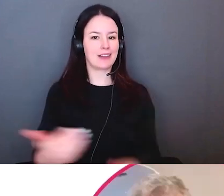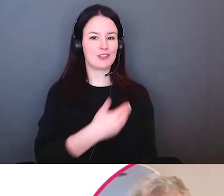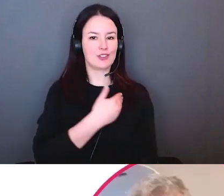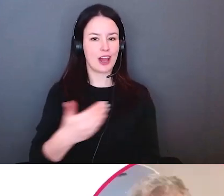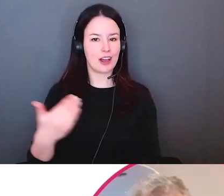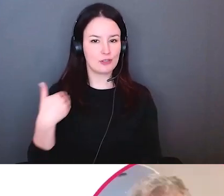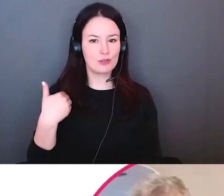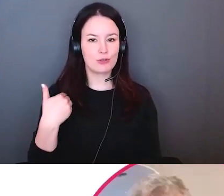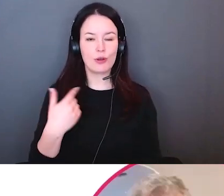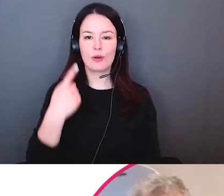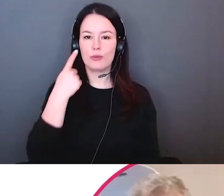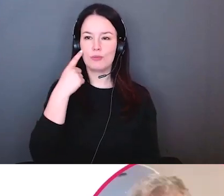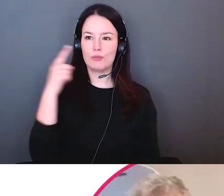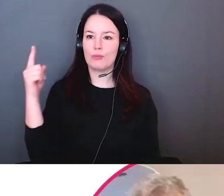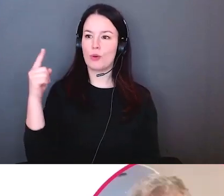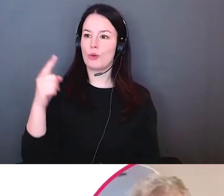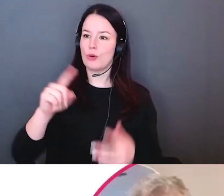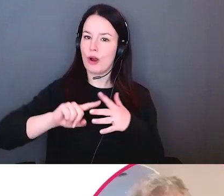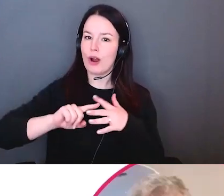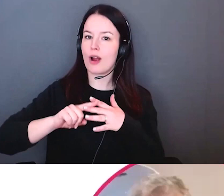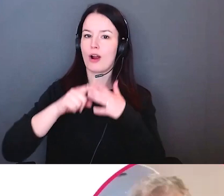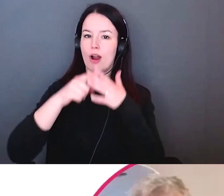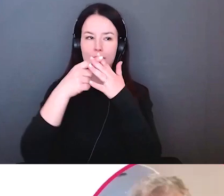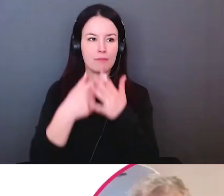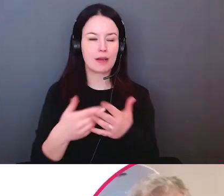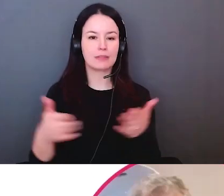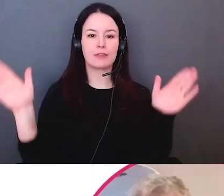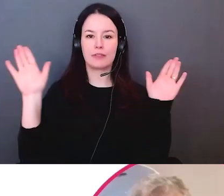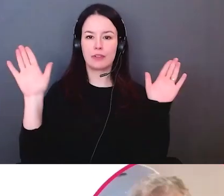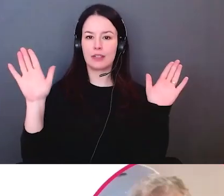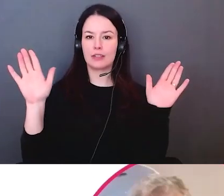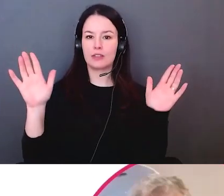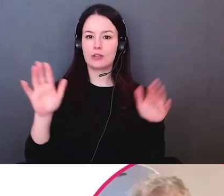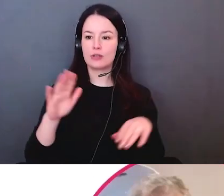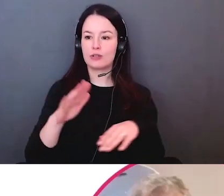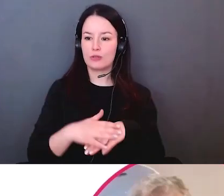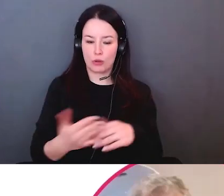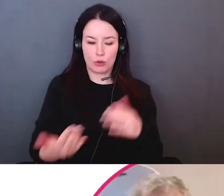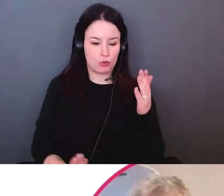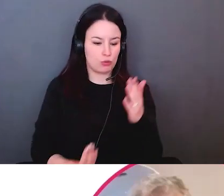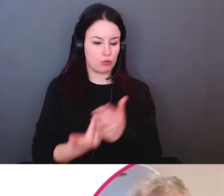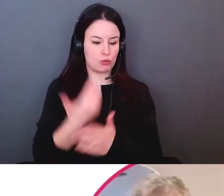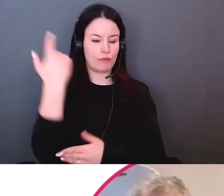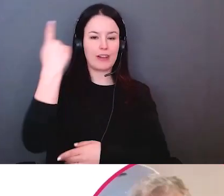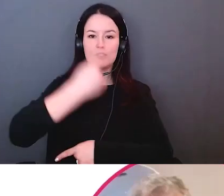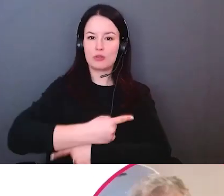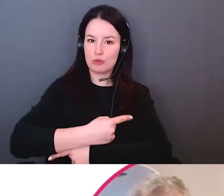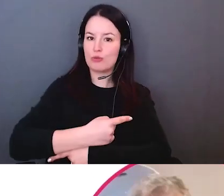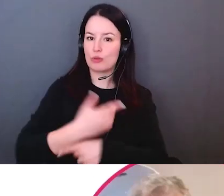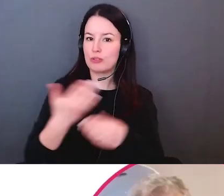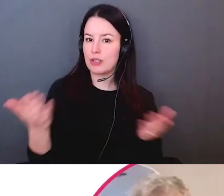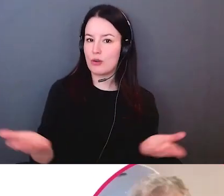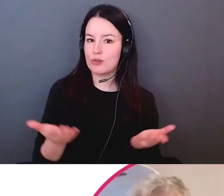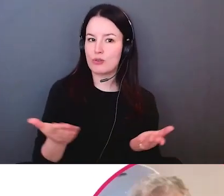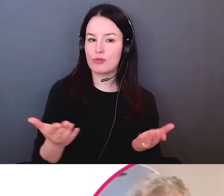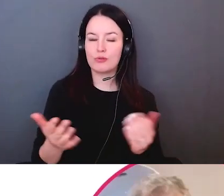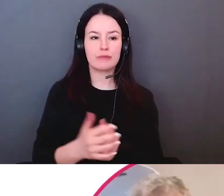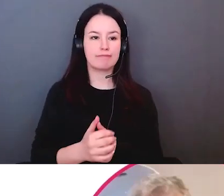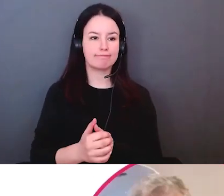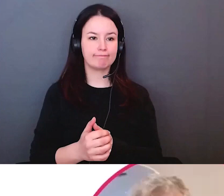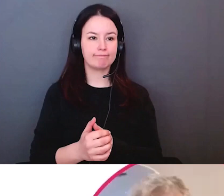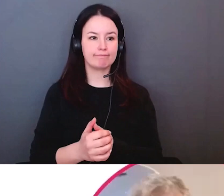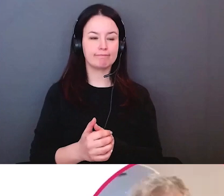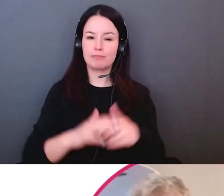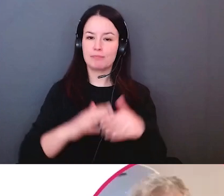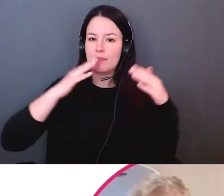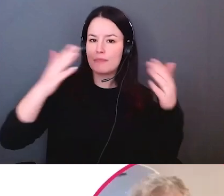Il est médecin traitant pour la santé mentale. Il sert